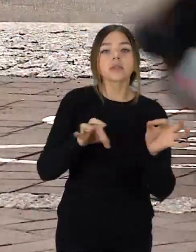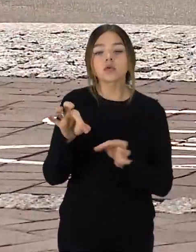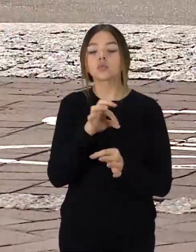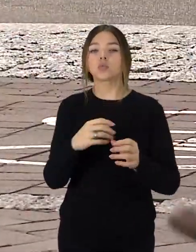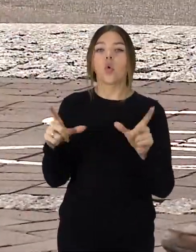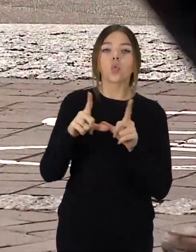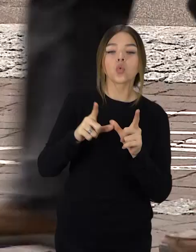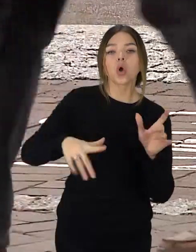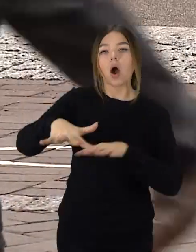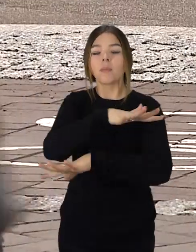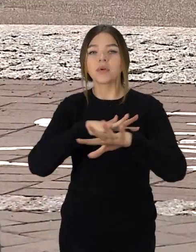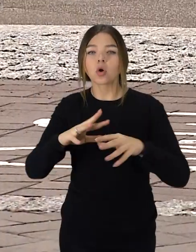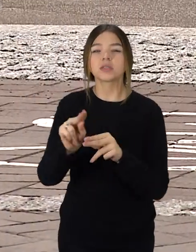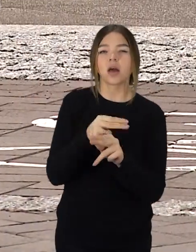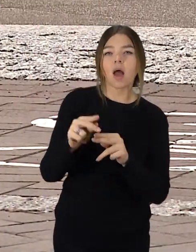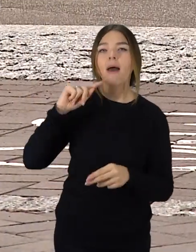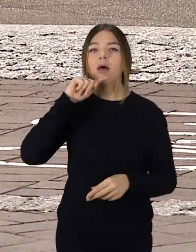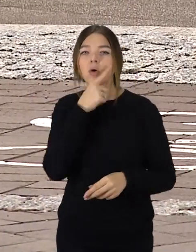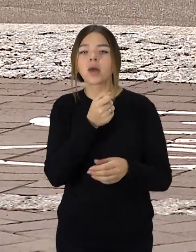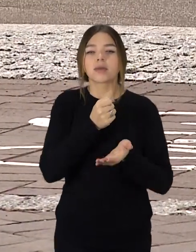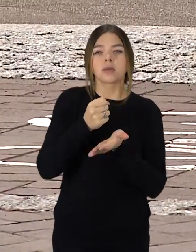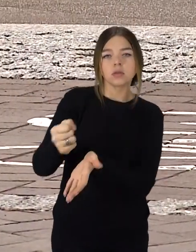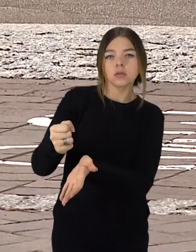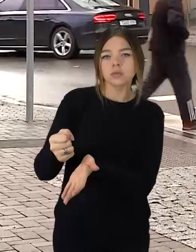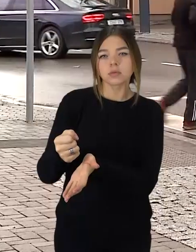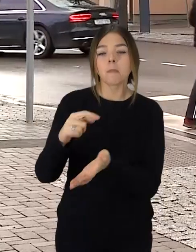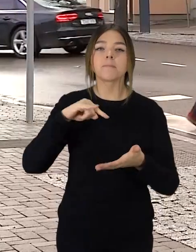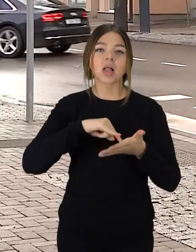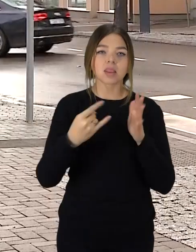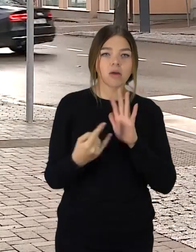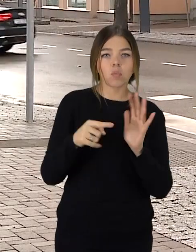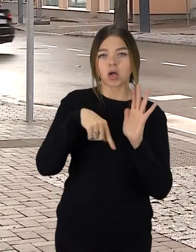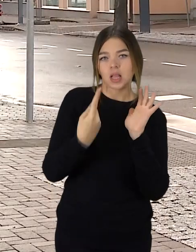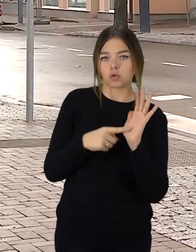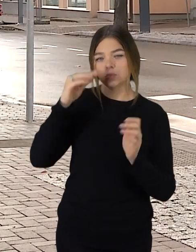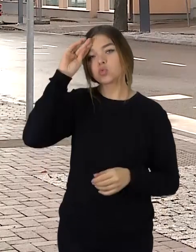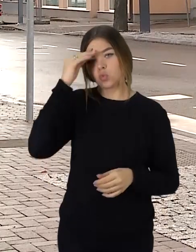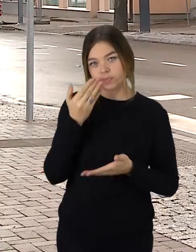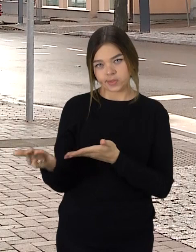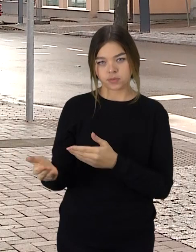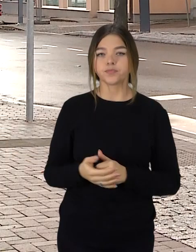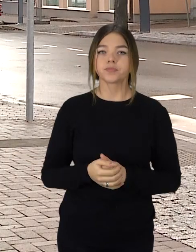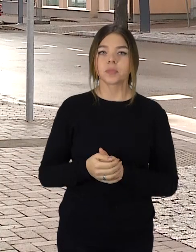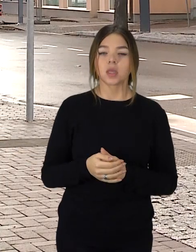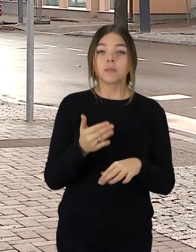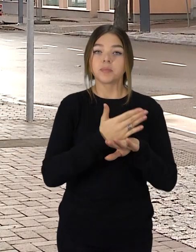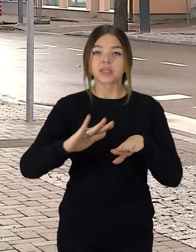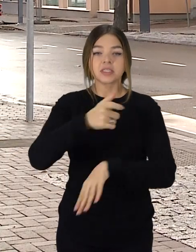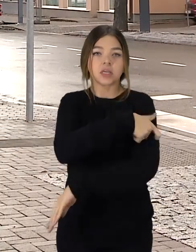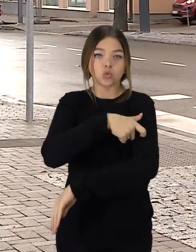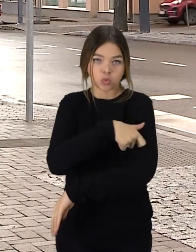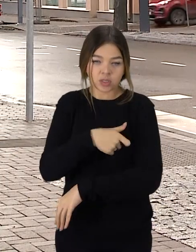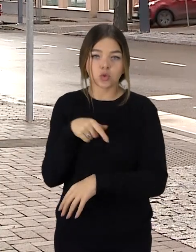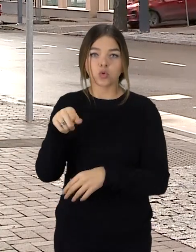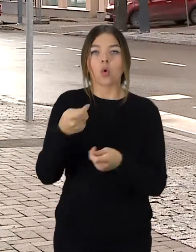aplinkos, statybos ir renovacijos, ekonomikos ir investicijų, strateginio planavimo klausimais bus priskirtos įseniunijų ir